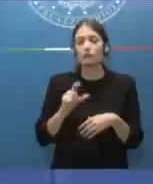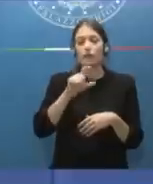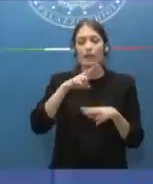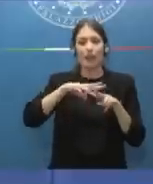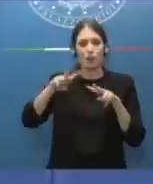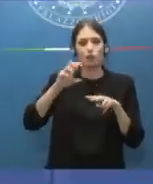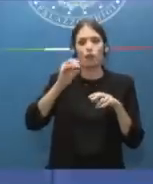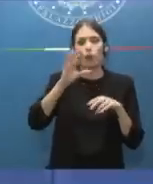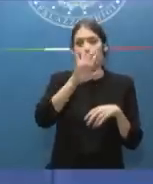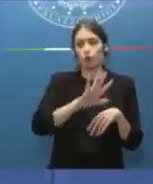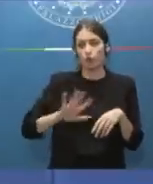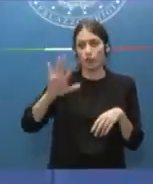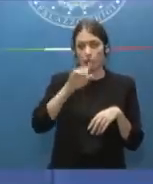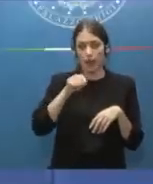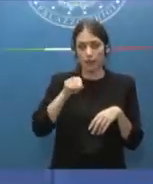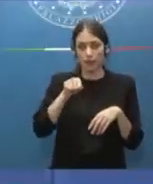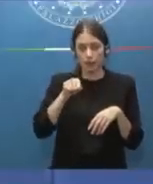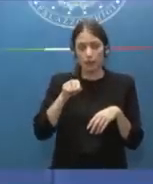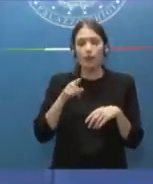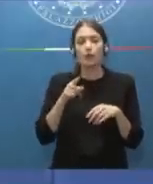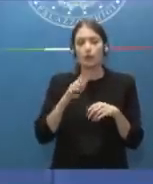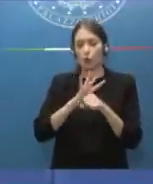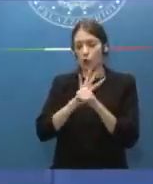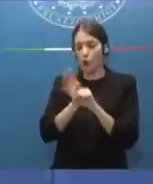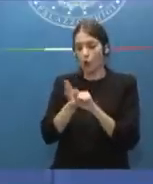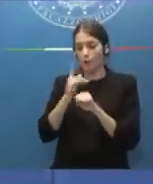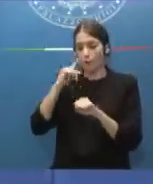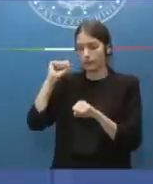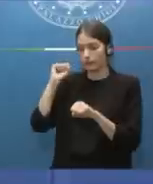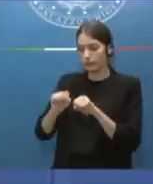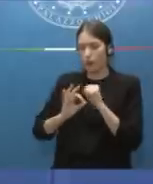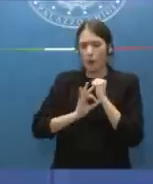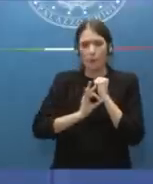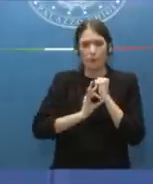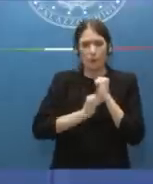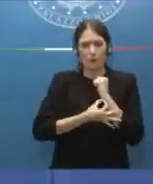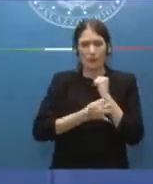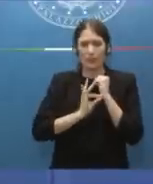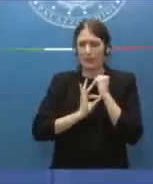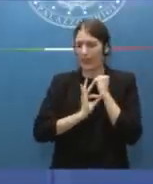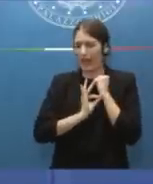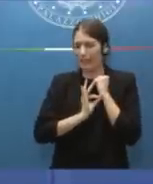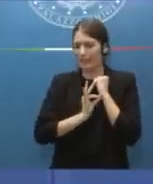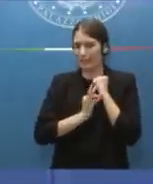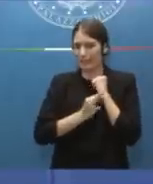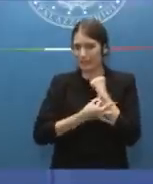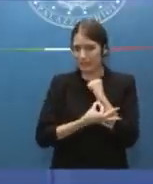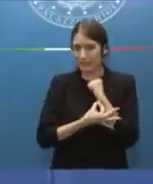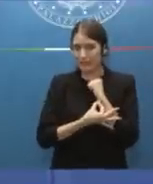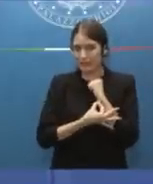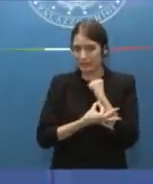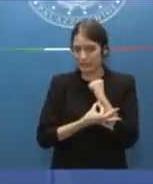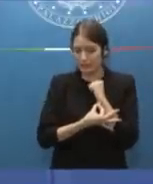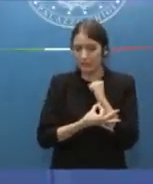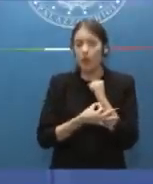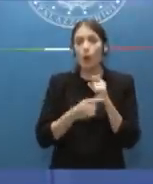che ha preso nel contrasto al Covid i provvedimenti più restrittivi in assoluto e contemporaneamente